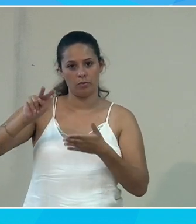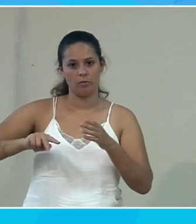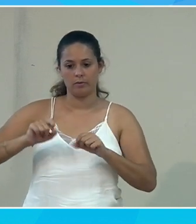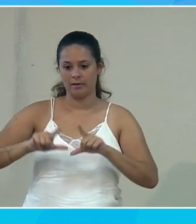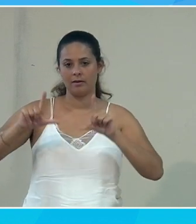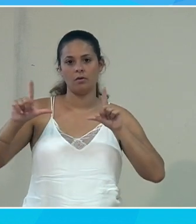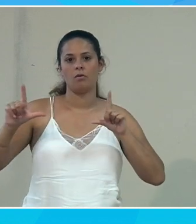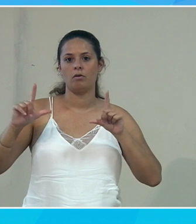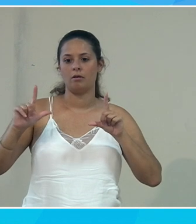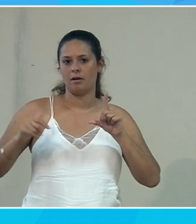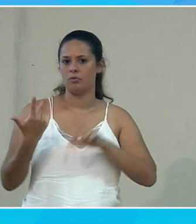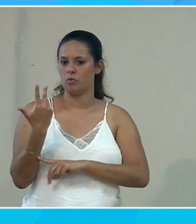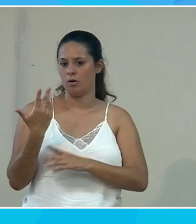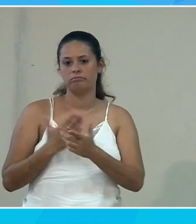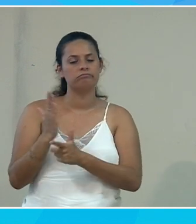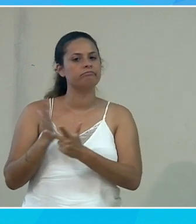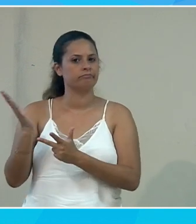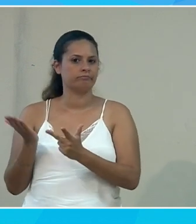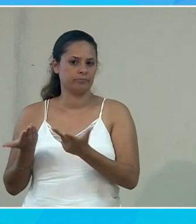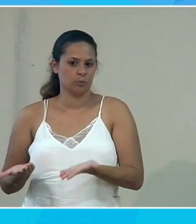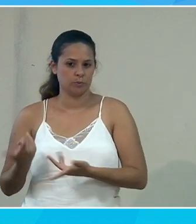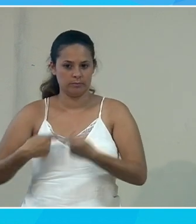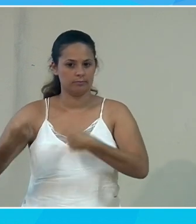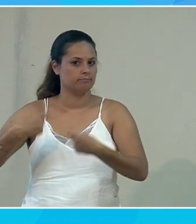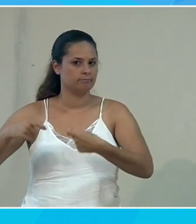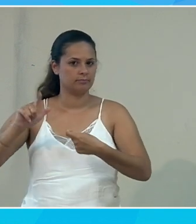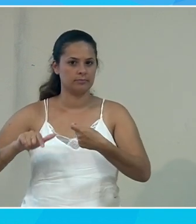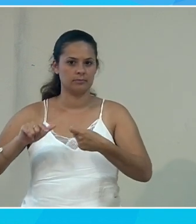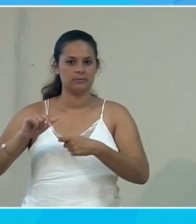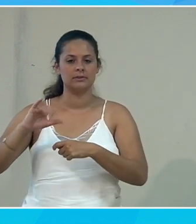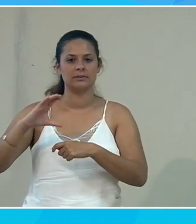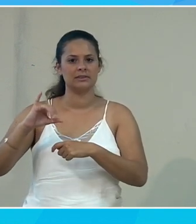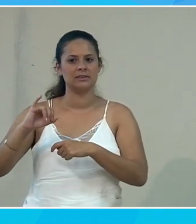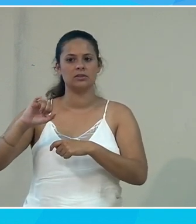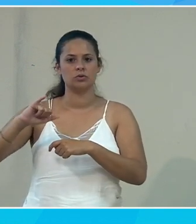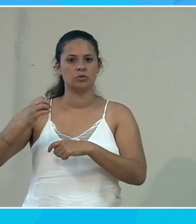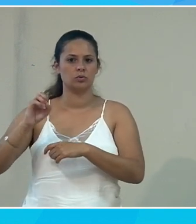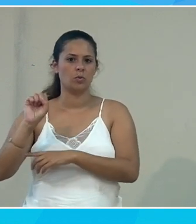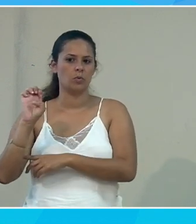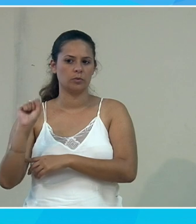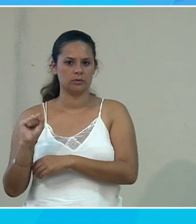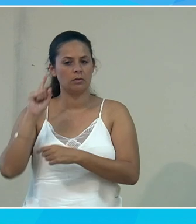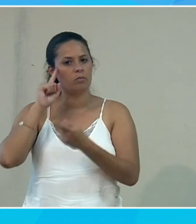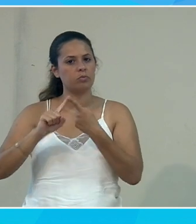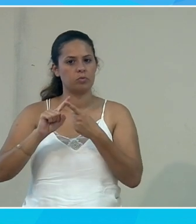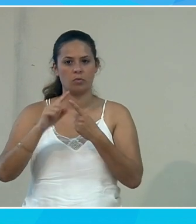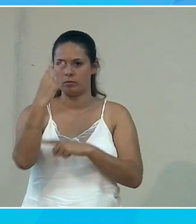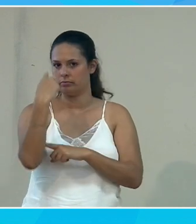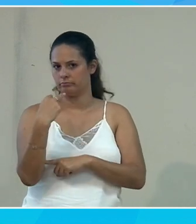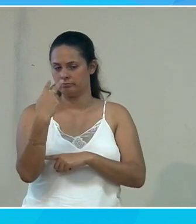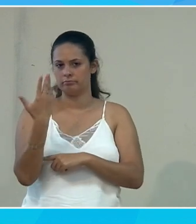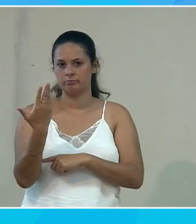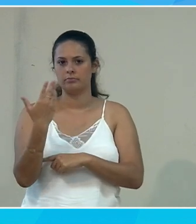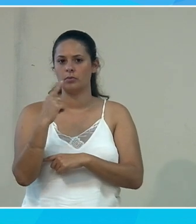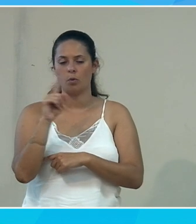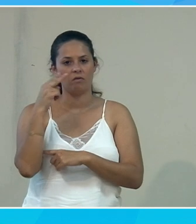lecteurs d'écran aujourd'hui, principalement, sur le marché. Il existe JAWS qui est un lecteur d'écran pour les non-voyants mais qui